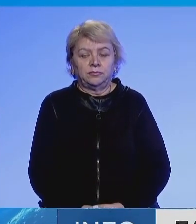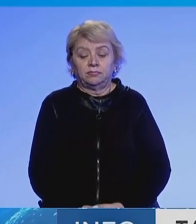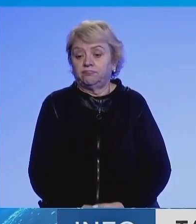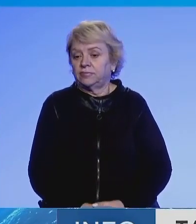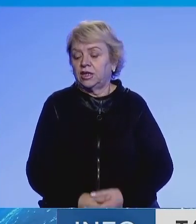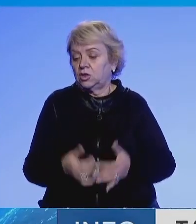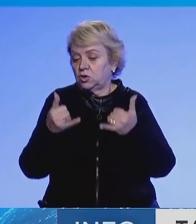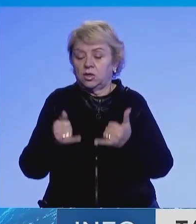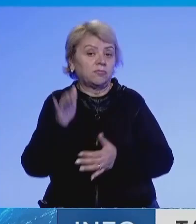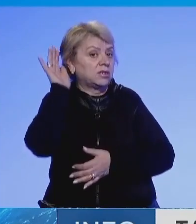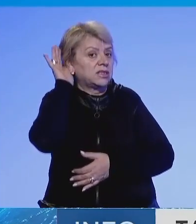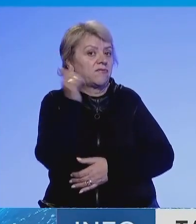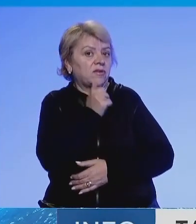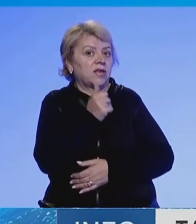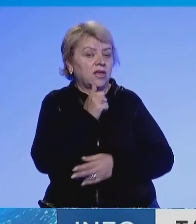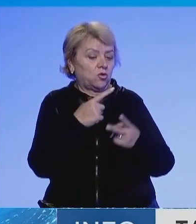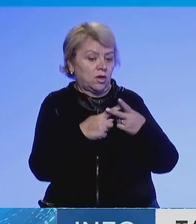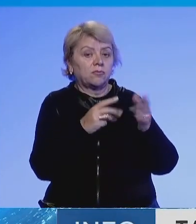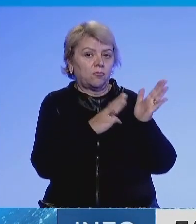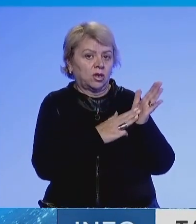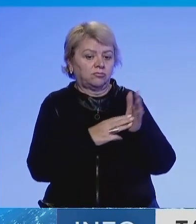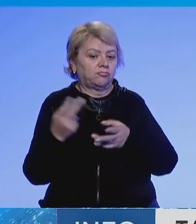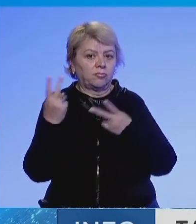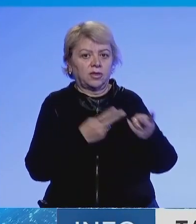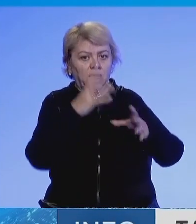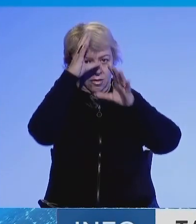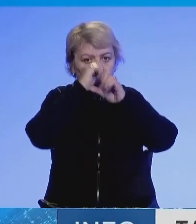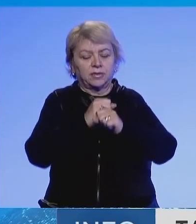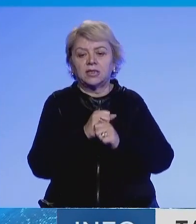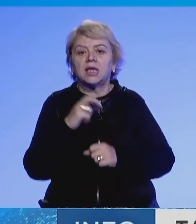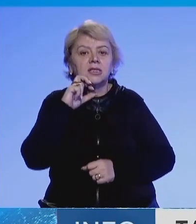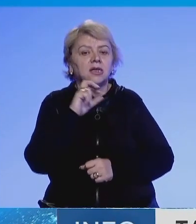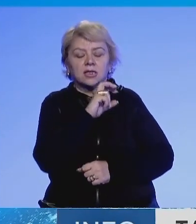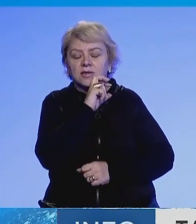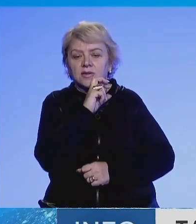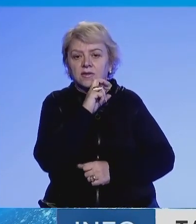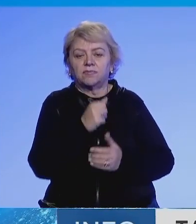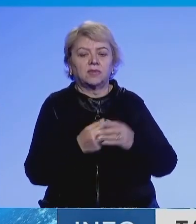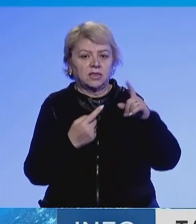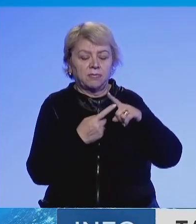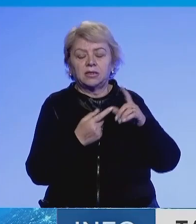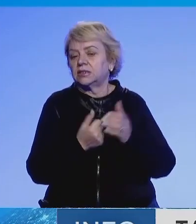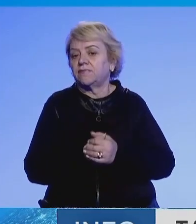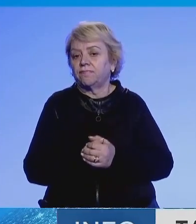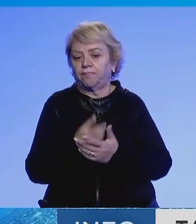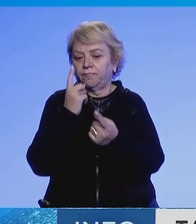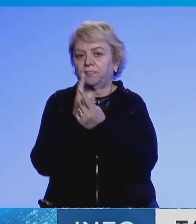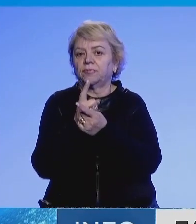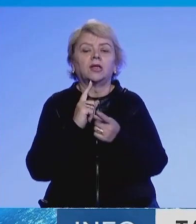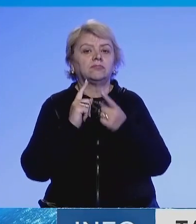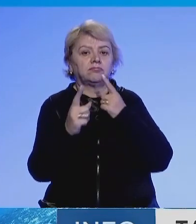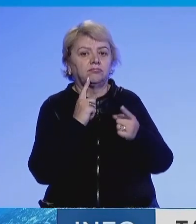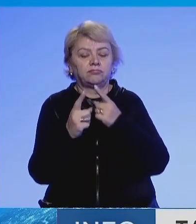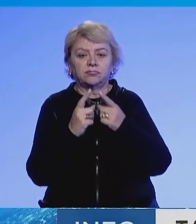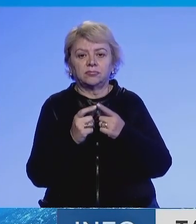Ndërkosat, Ministri Financave Hekuran Murati ka pritur ambasadorën e Izraelit në Kosovë ta marziv. Gjatakimit është biseduar